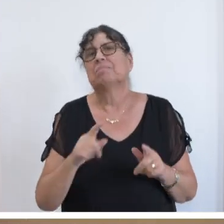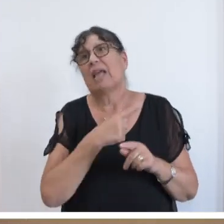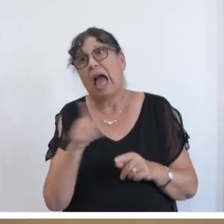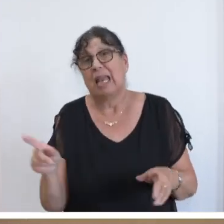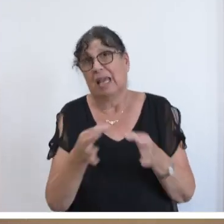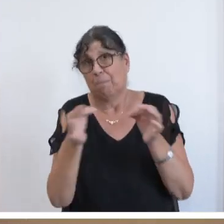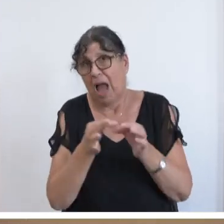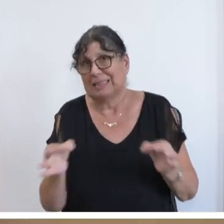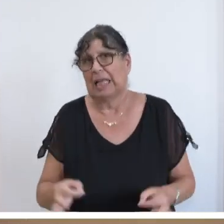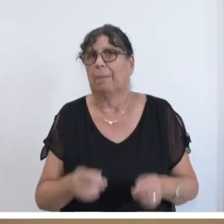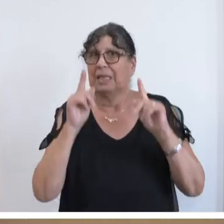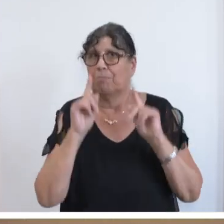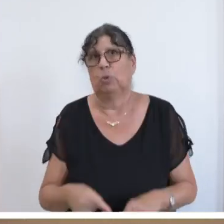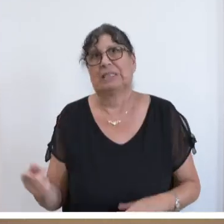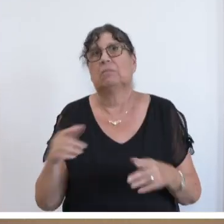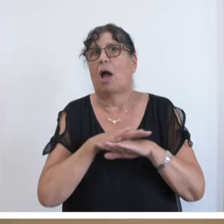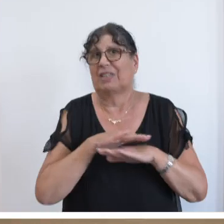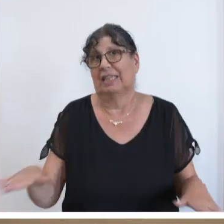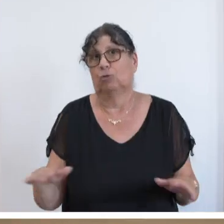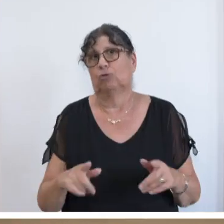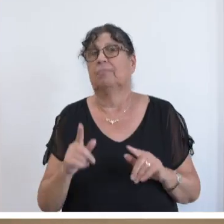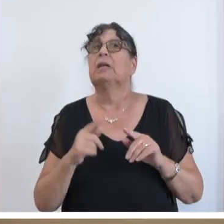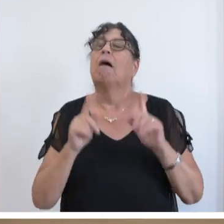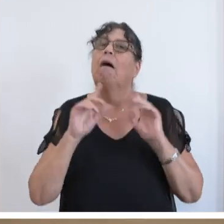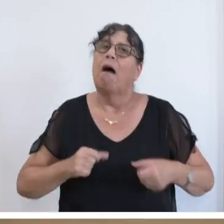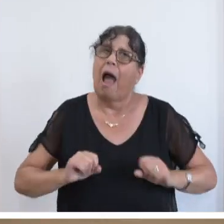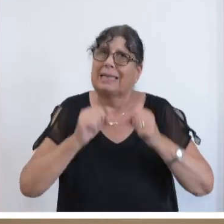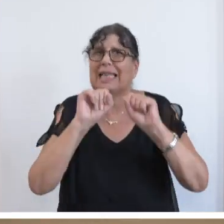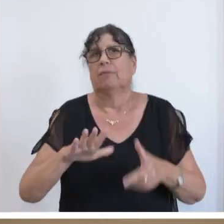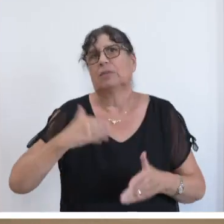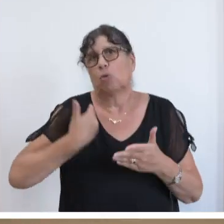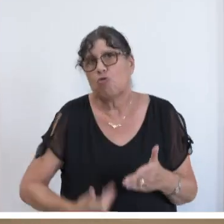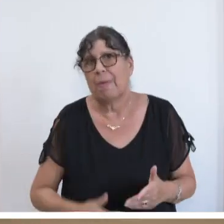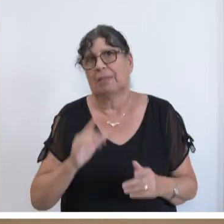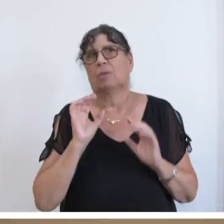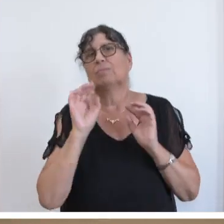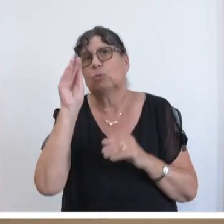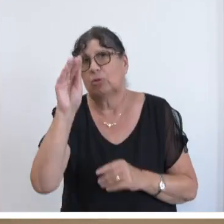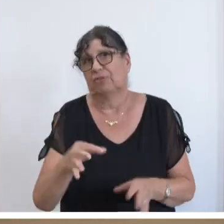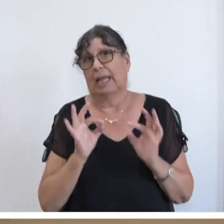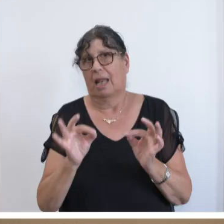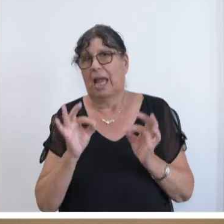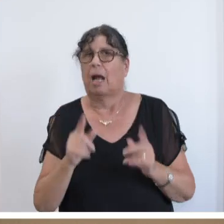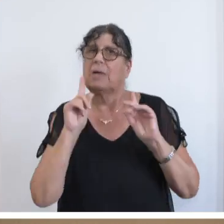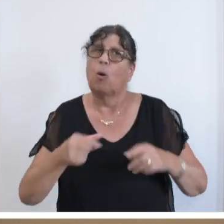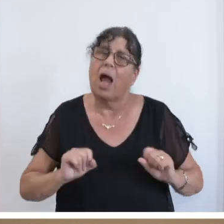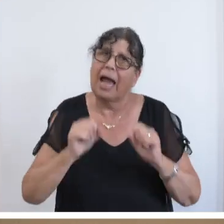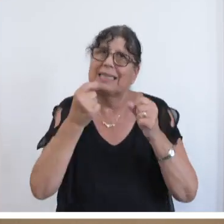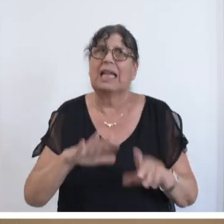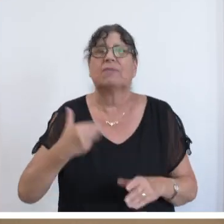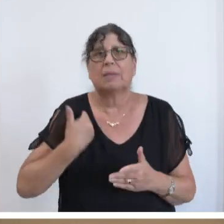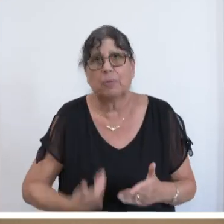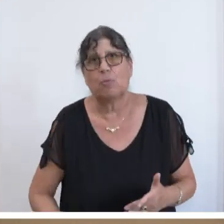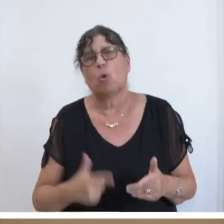müssen auf den Tisch. Und wir brauchen ein aktives Sich-Kümmern um zukünftige Lehrer. Nebenbei auch ein aktives Kümmern um